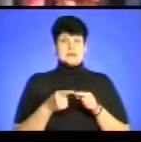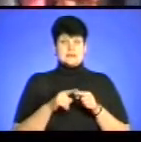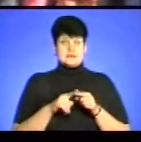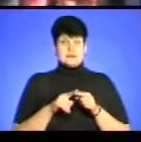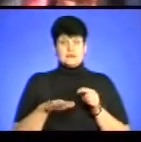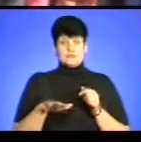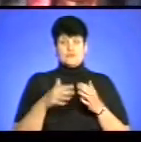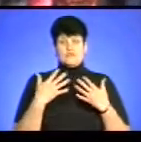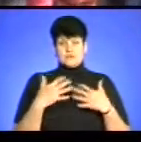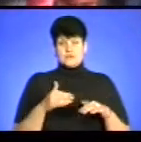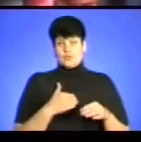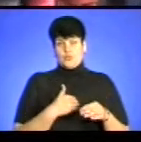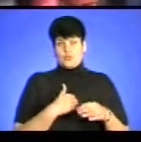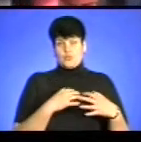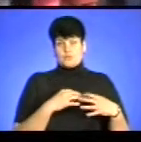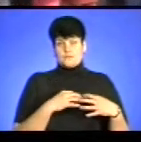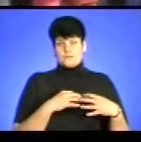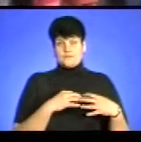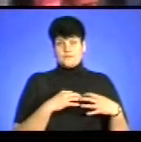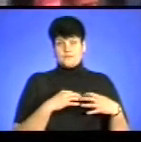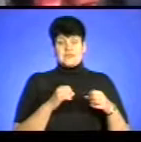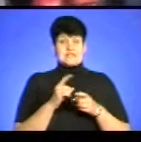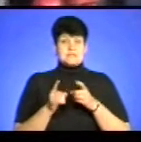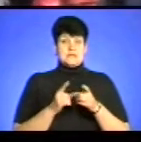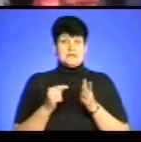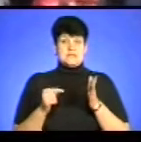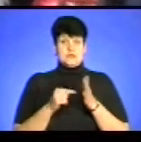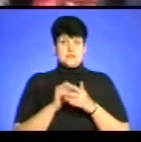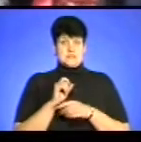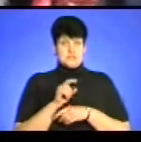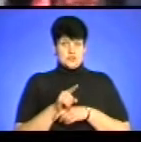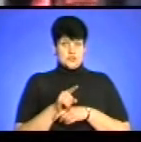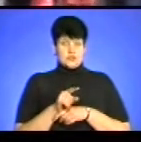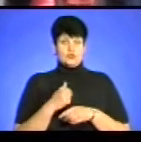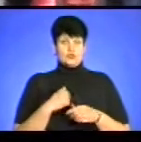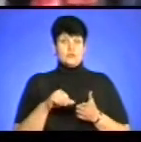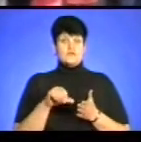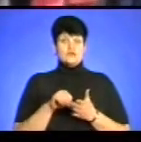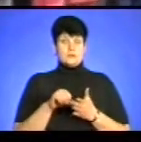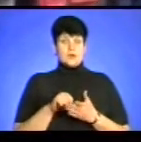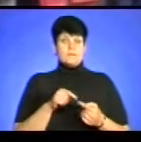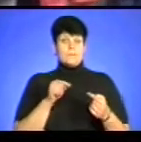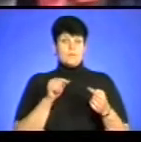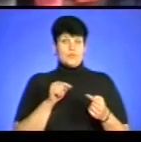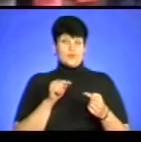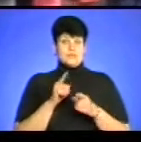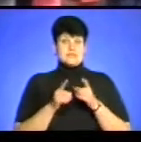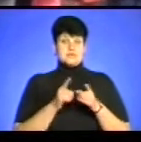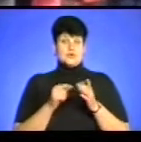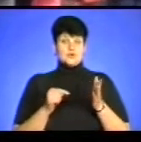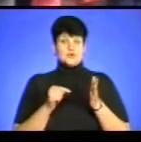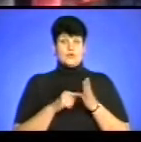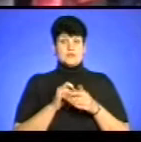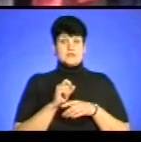землі хочуть змінити цільове призначення. Тому ми виступаємо категорично проти зміни цільового